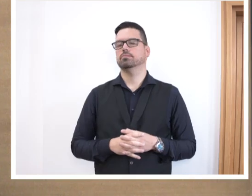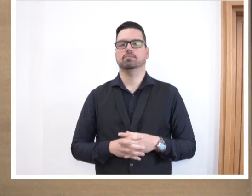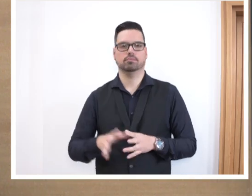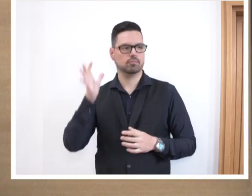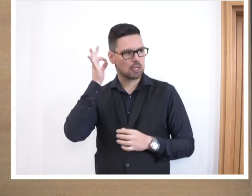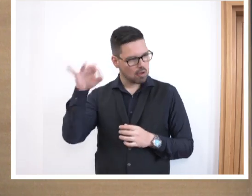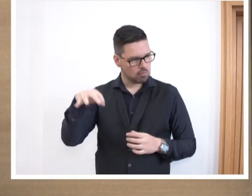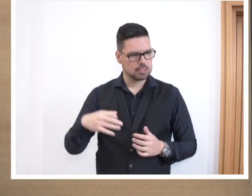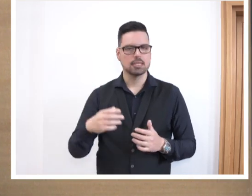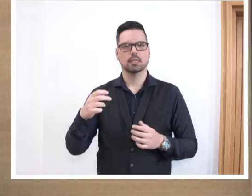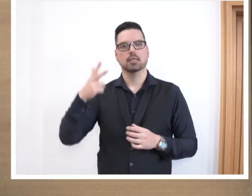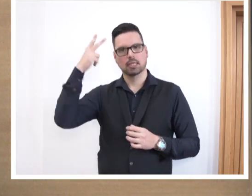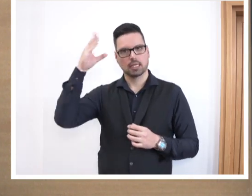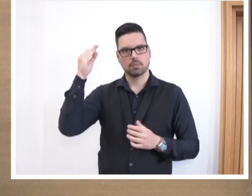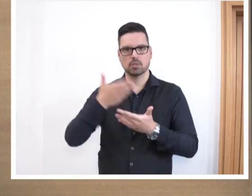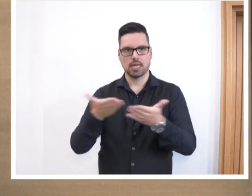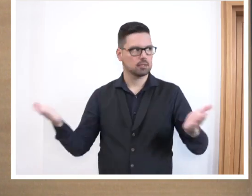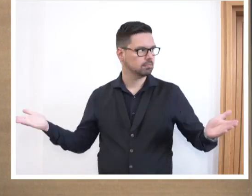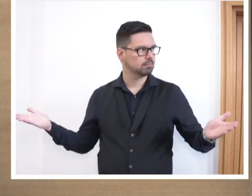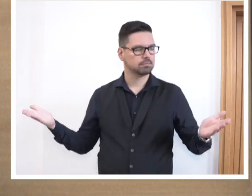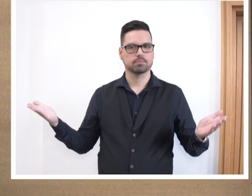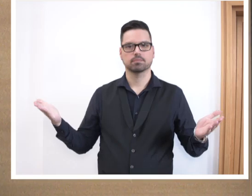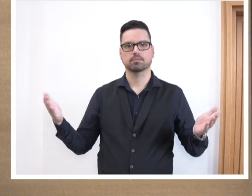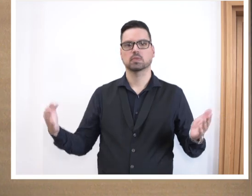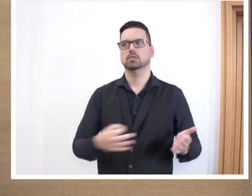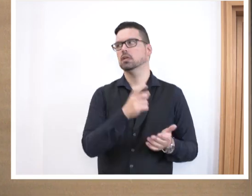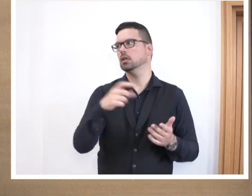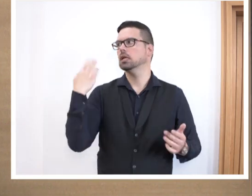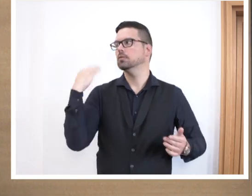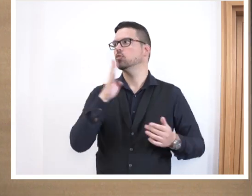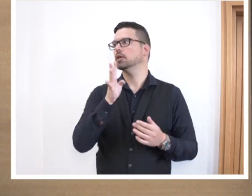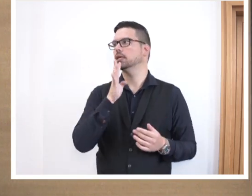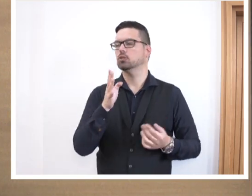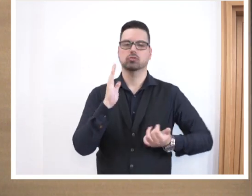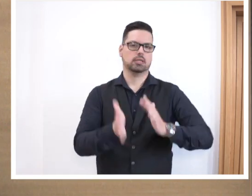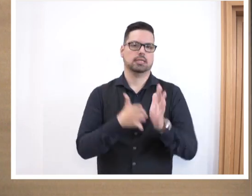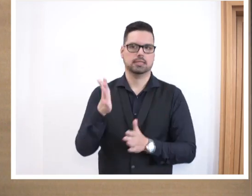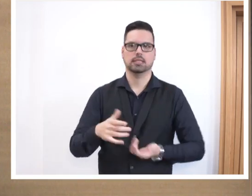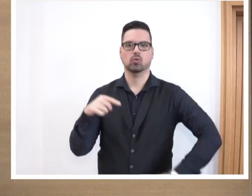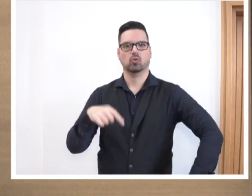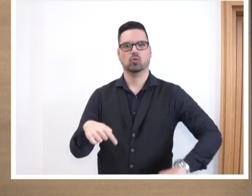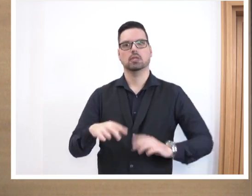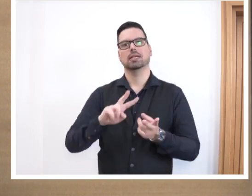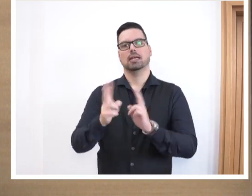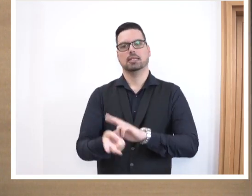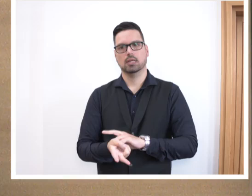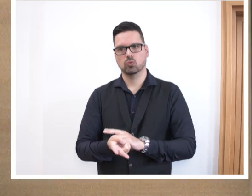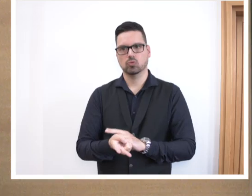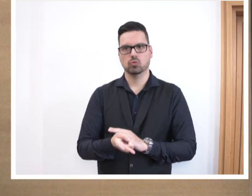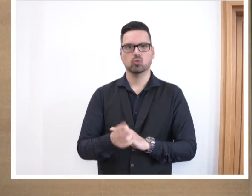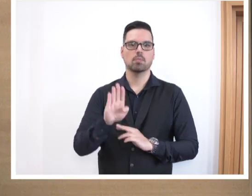Frau Präsidentin, sehr geehrte Damen und Herren, liebe Saarländer, die Vorredner haben es schon angesprochen. Wir reden heute über eine Änderung des